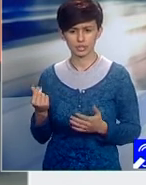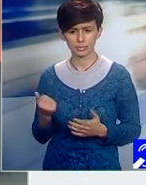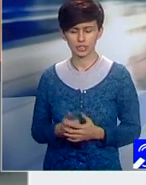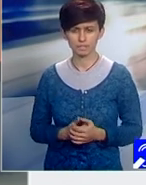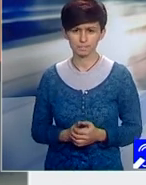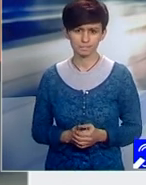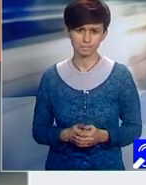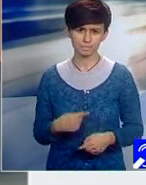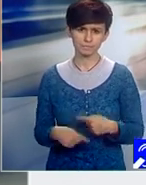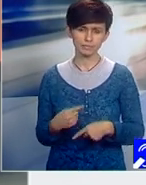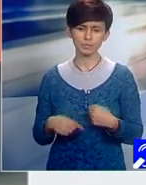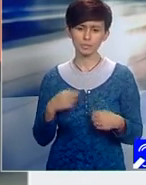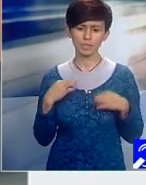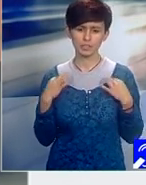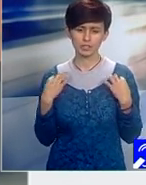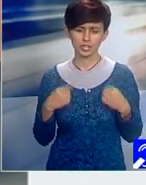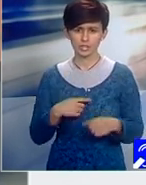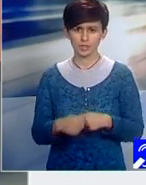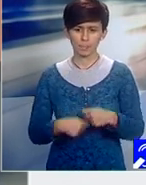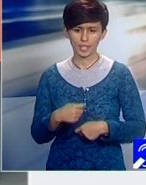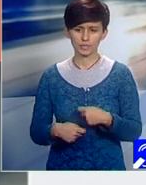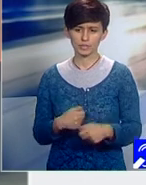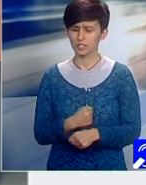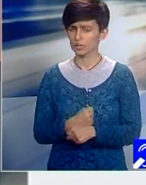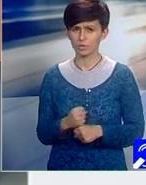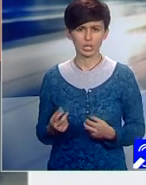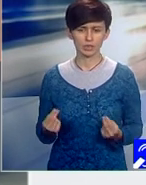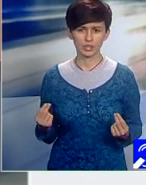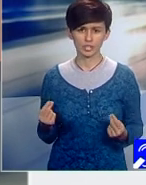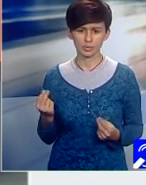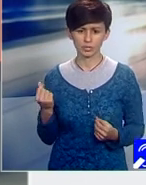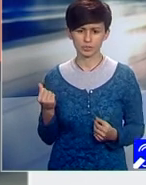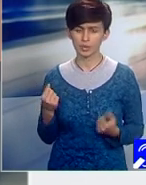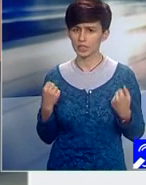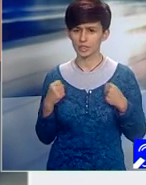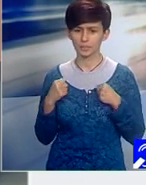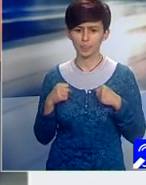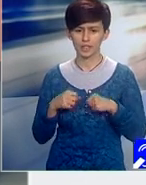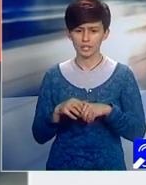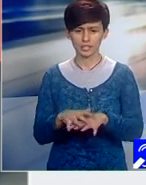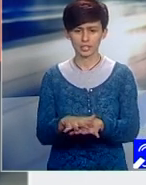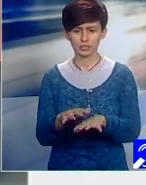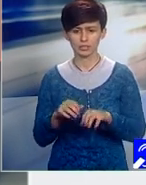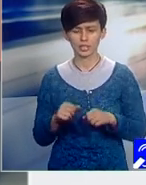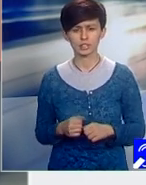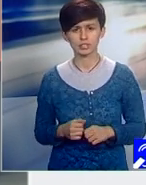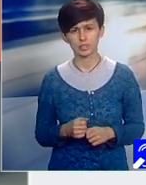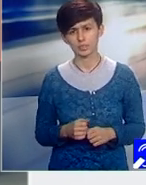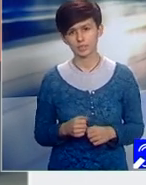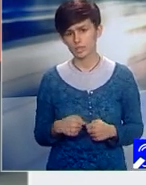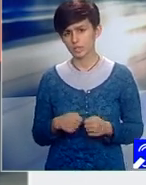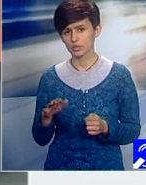sistemul de sănătate este unul care funcționează cu foarte mulți bani, cu foarte multe influență. Cine nu are nevoie de sistemul medical,